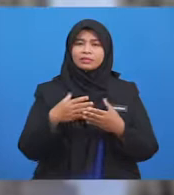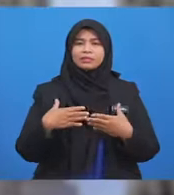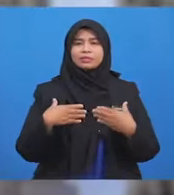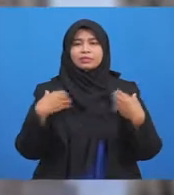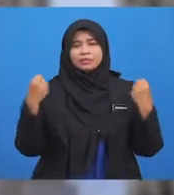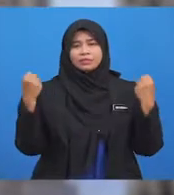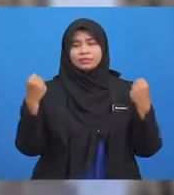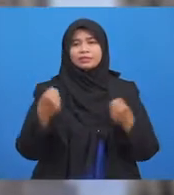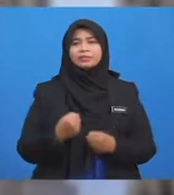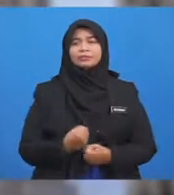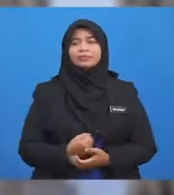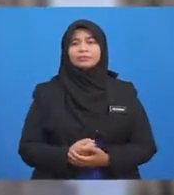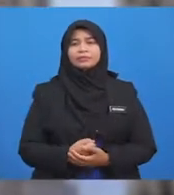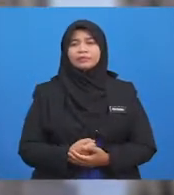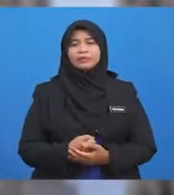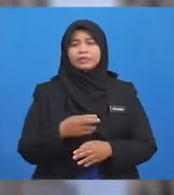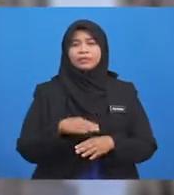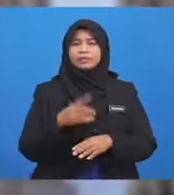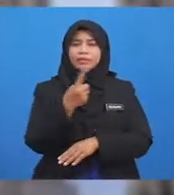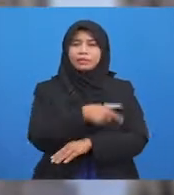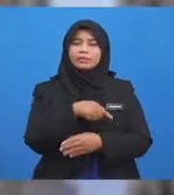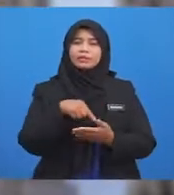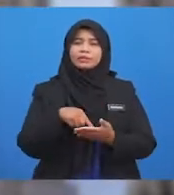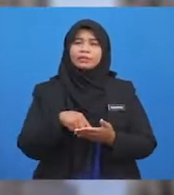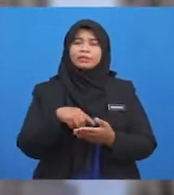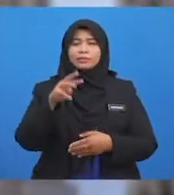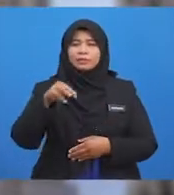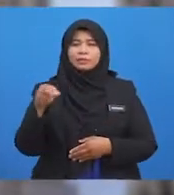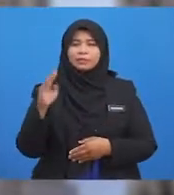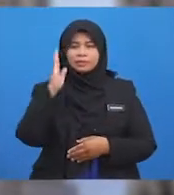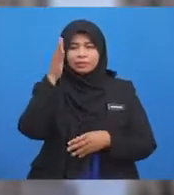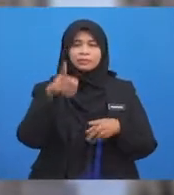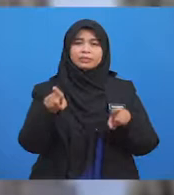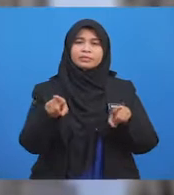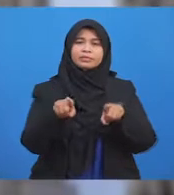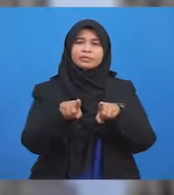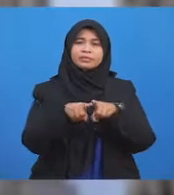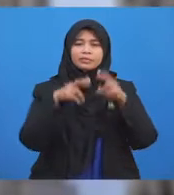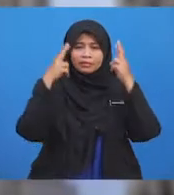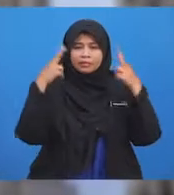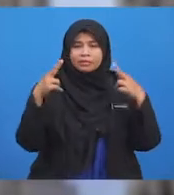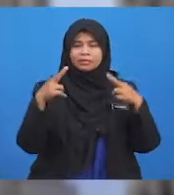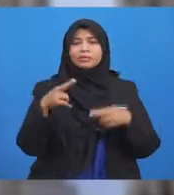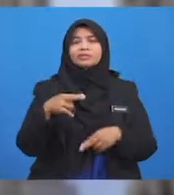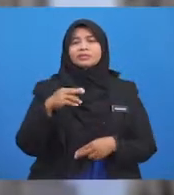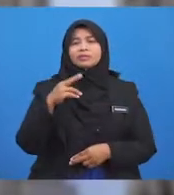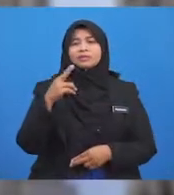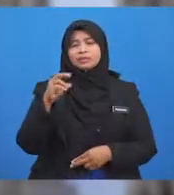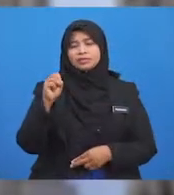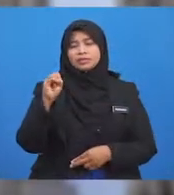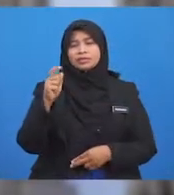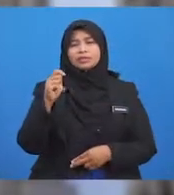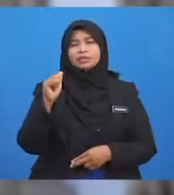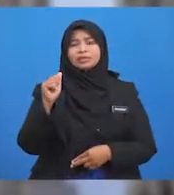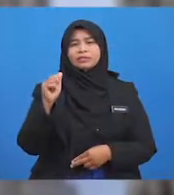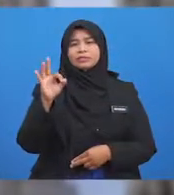sihat dan afiat hendaknya. Pada hari ini, murid-murid akan bersama ustazah iaitu Ustazah Siti Nur Fatimah